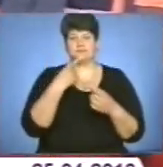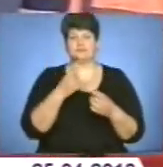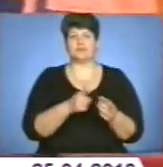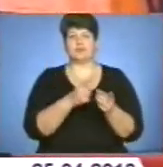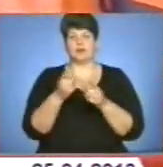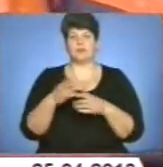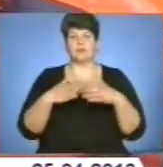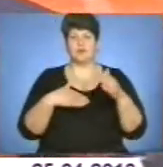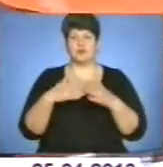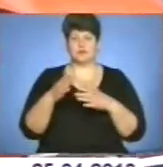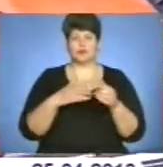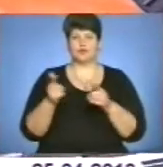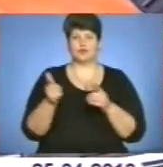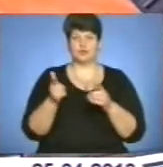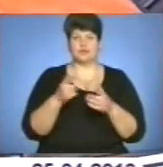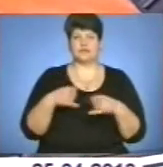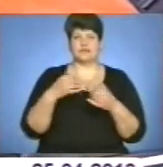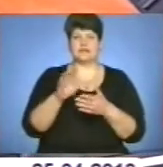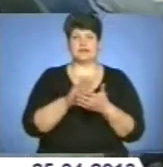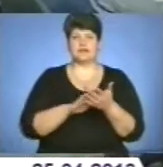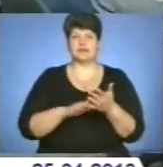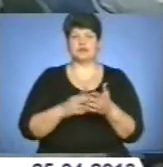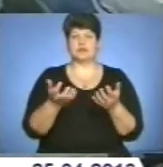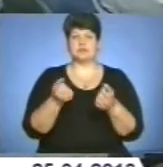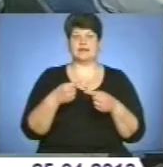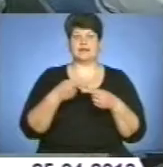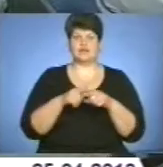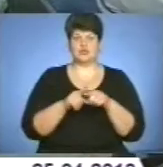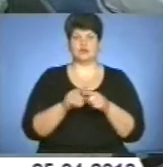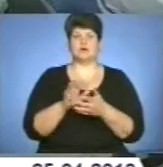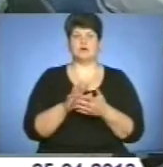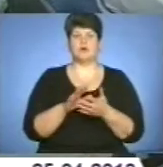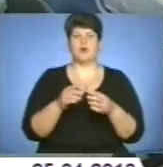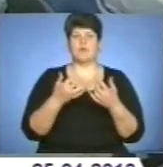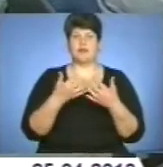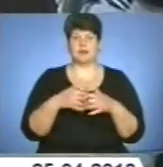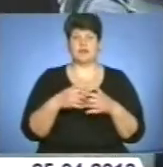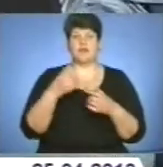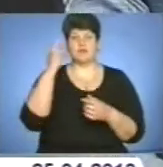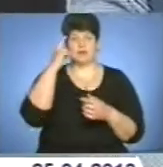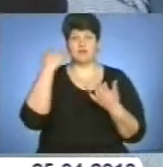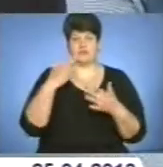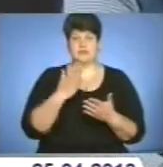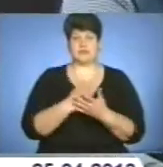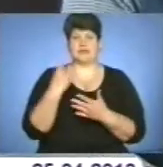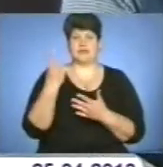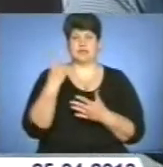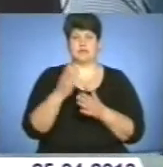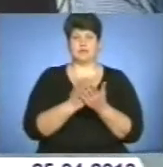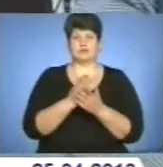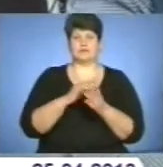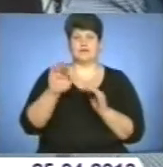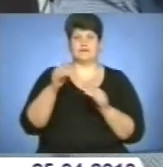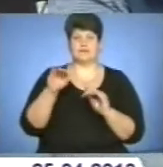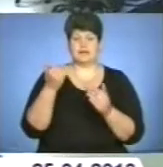готові подавати заявки на отримання технічного обладнання. А в Києві уже функціонує єдина служба викликів. Та місто готове адаптувати її до